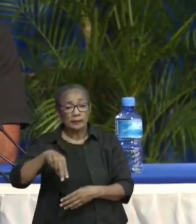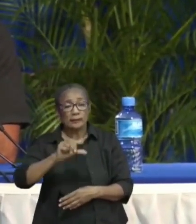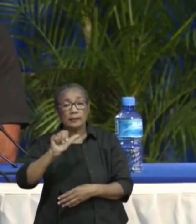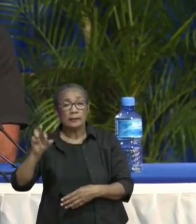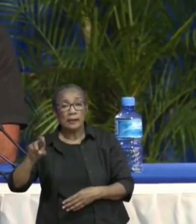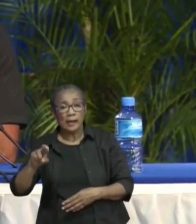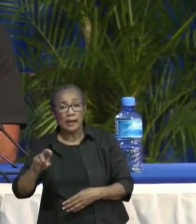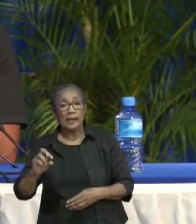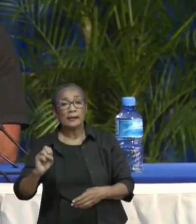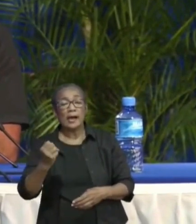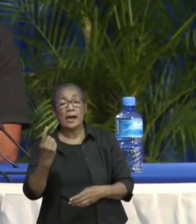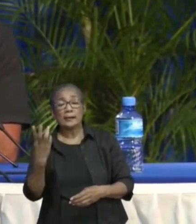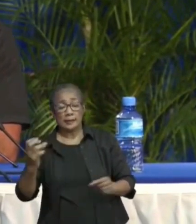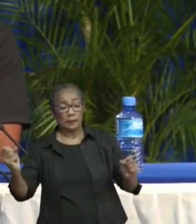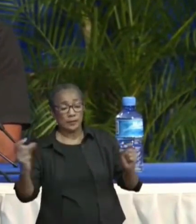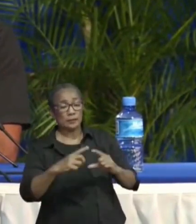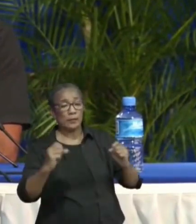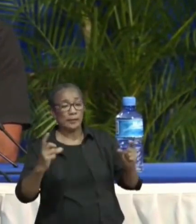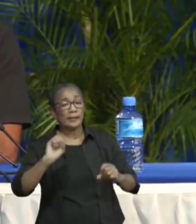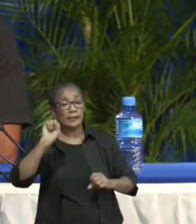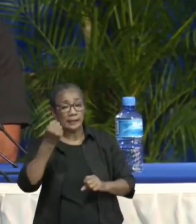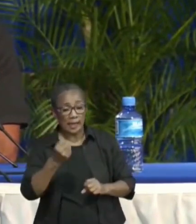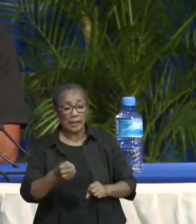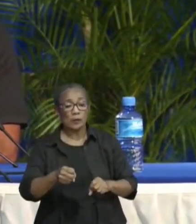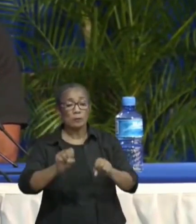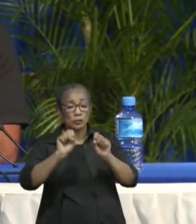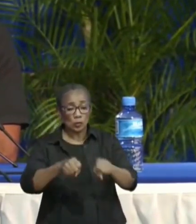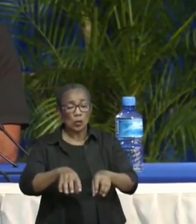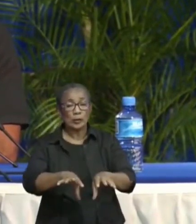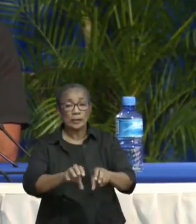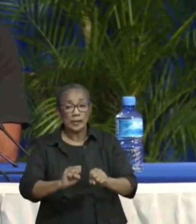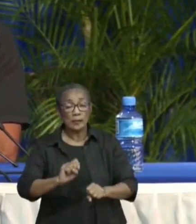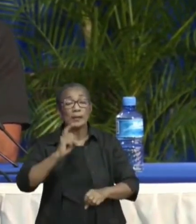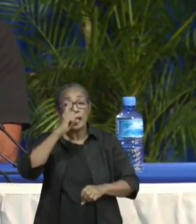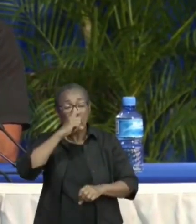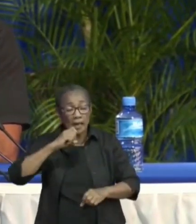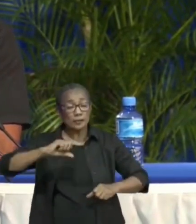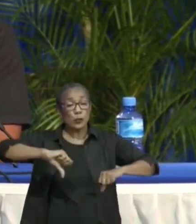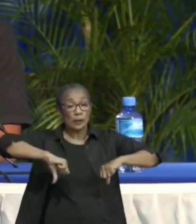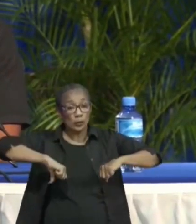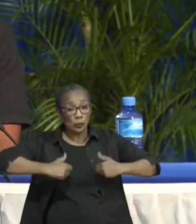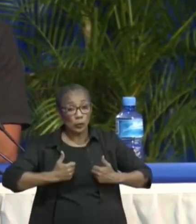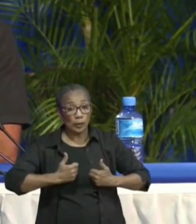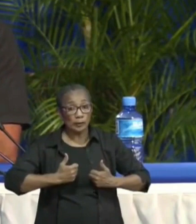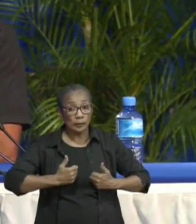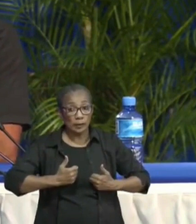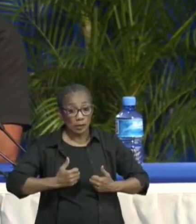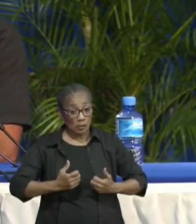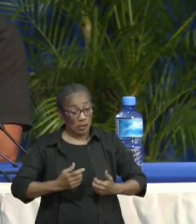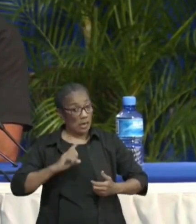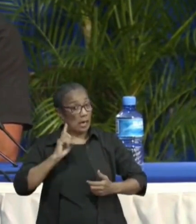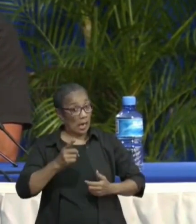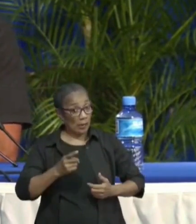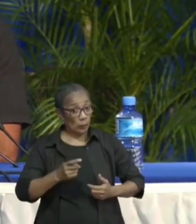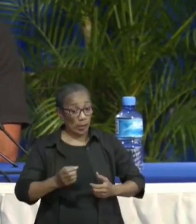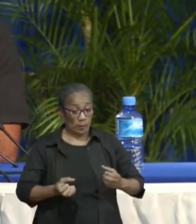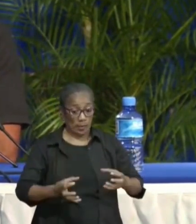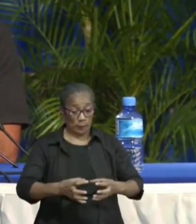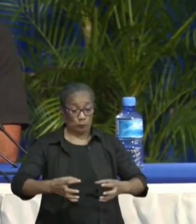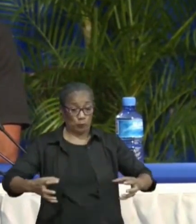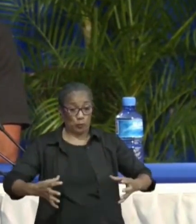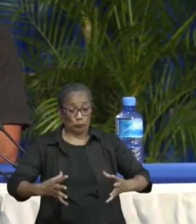En er zal een besluit genomen worden, indien wij de diensten gaan hervatten, gaan wij met volle bussen rijden of gaan wij met